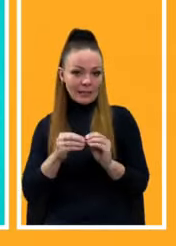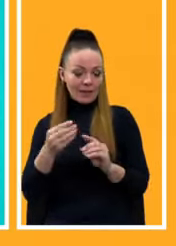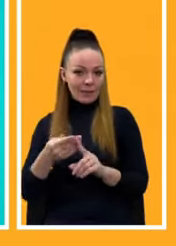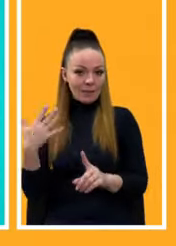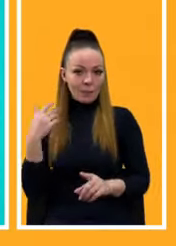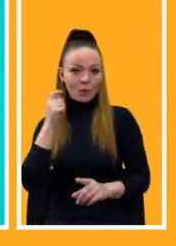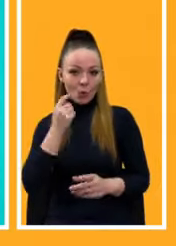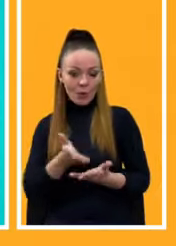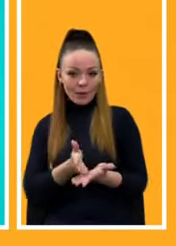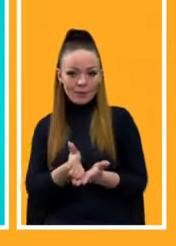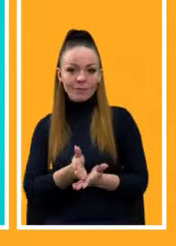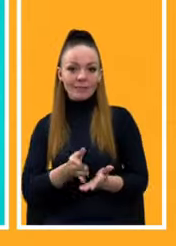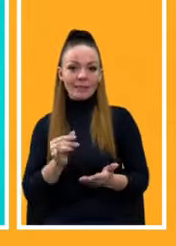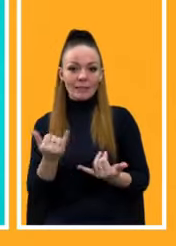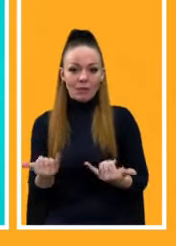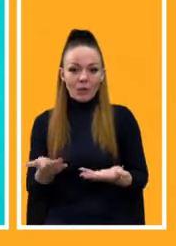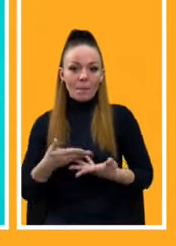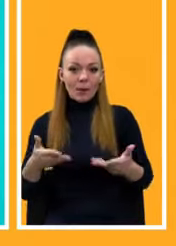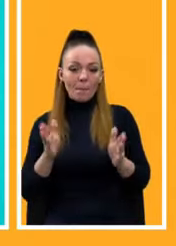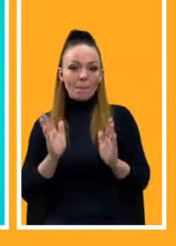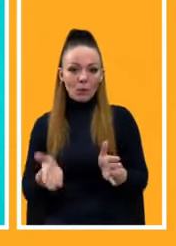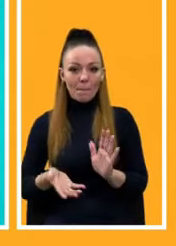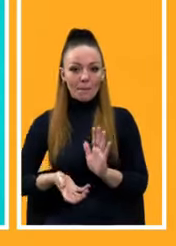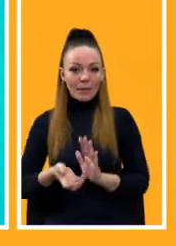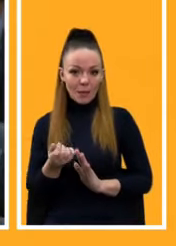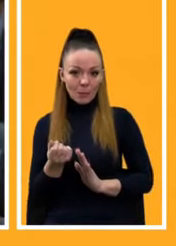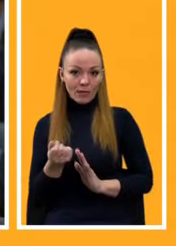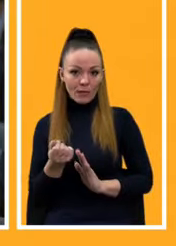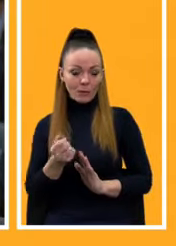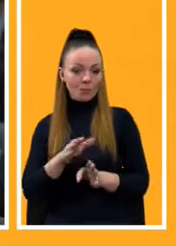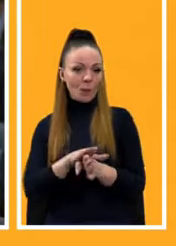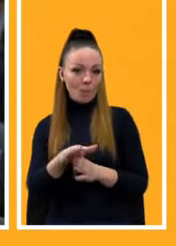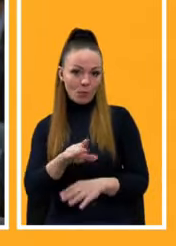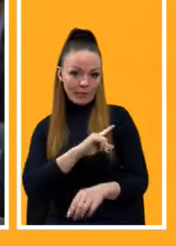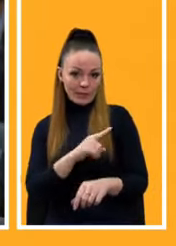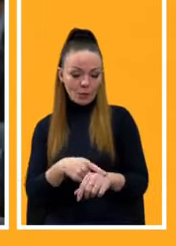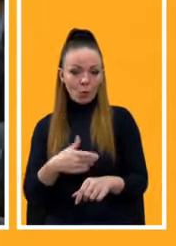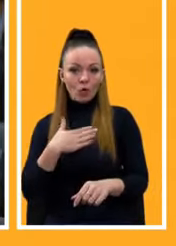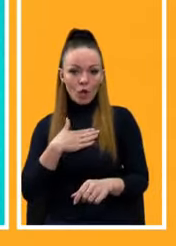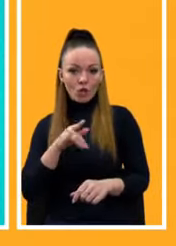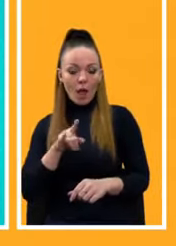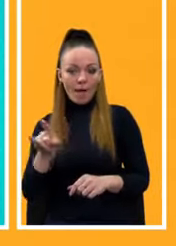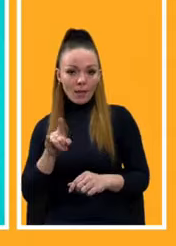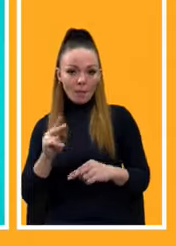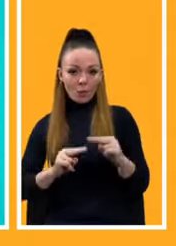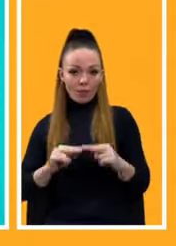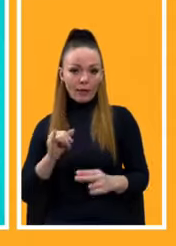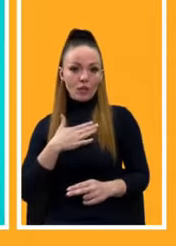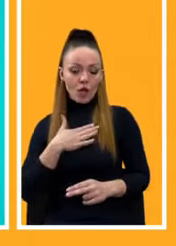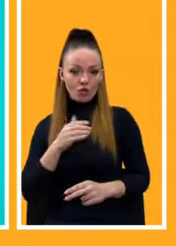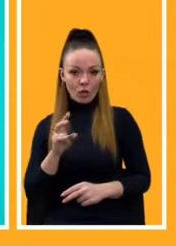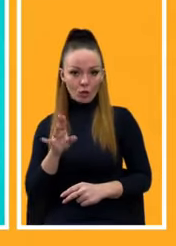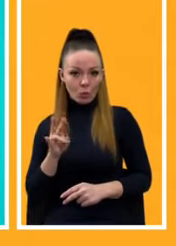будемо підтримувати в повну силу наше авіабудування і наш антонов.